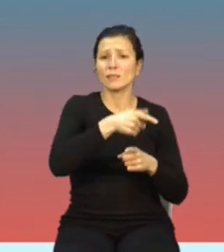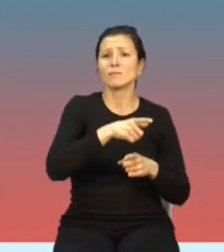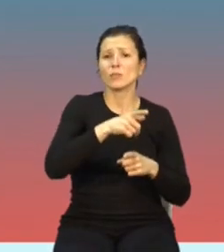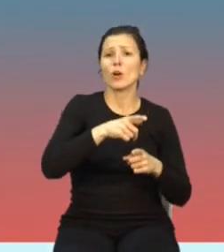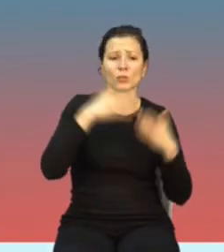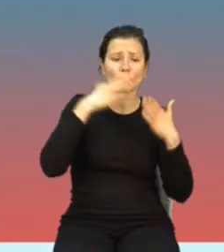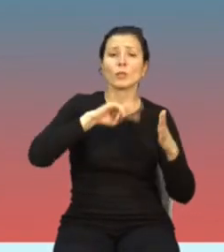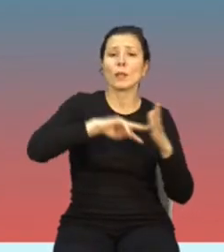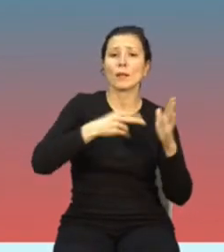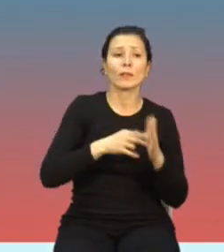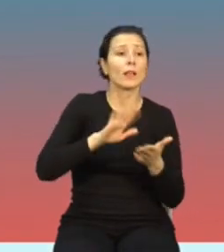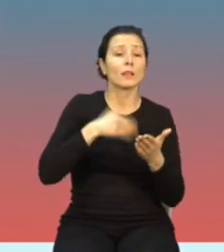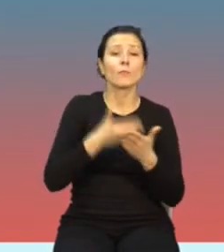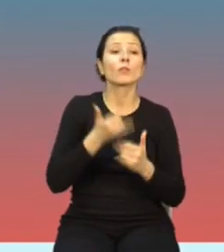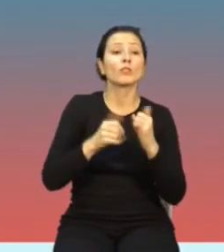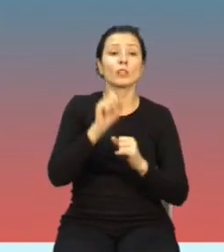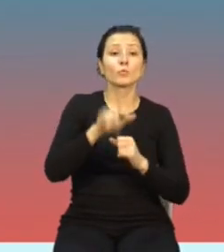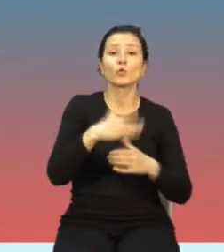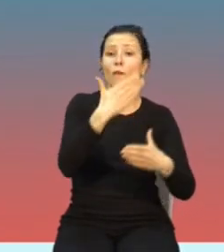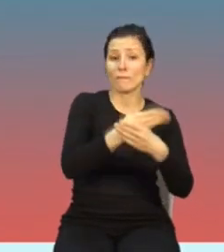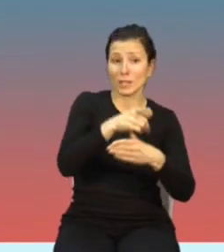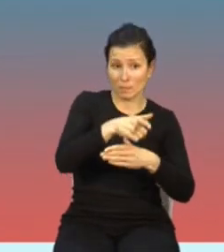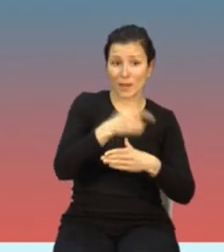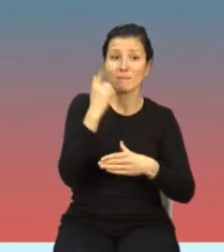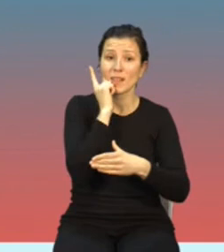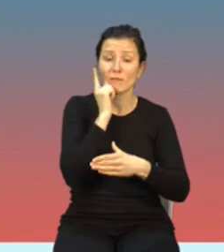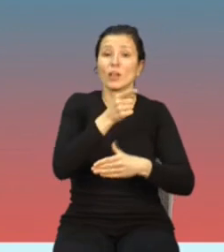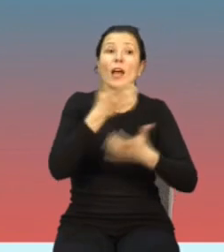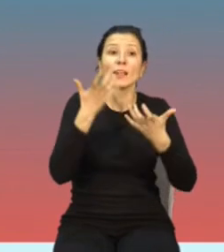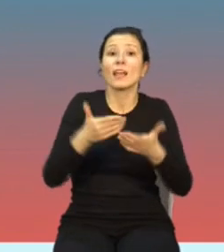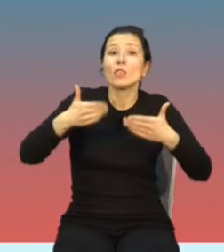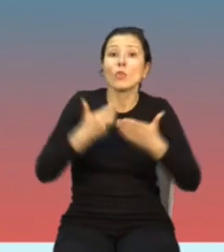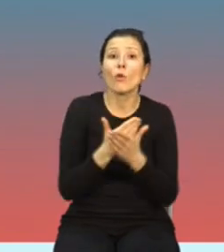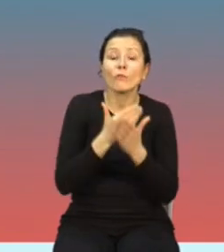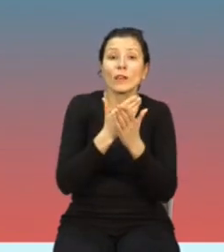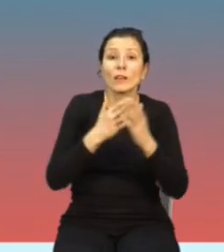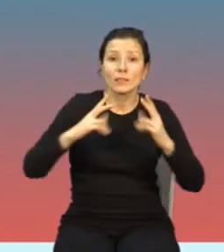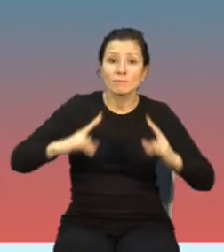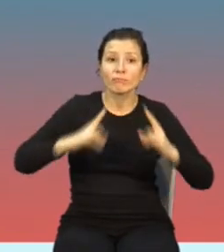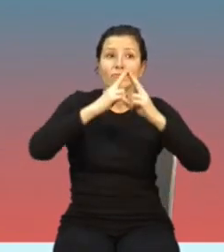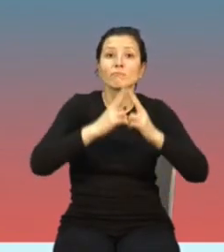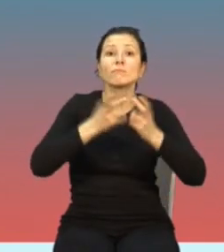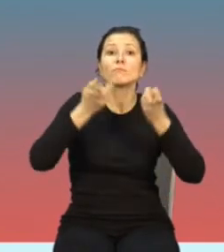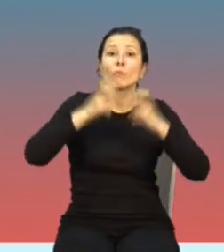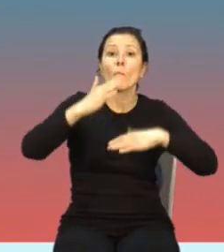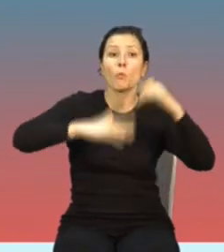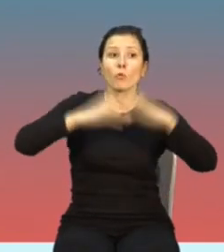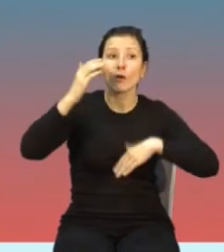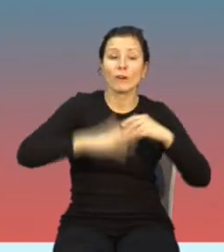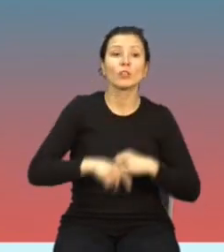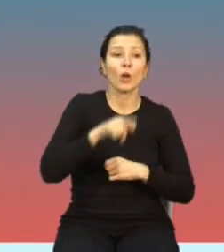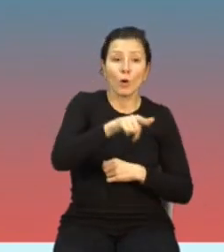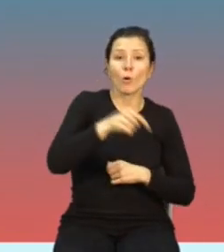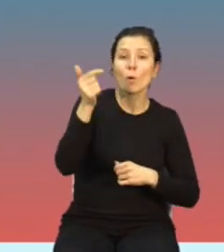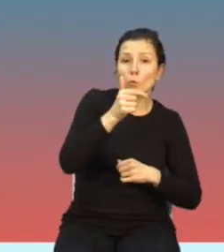operatora telefonii komórkowej, który chciałby postawić nowy maszt, no to wówczas taki operator musi zwrócić się do władz lokalnych i uzyskać